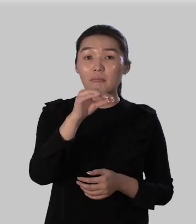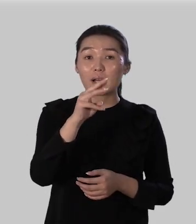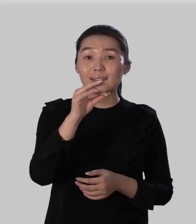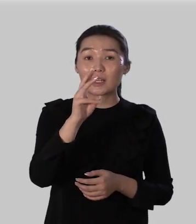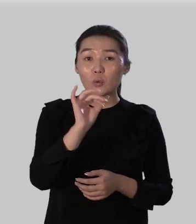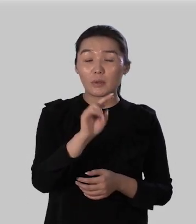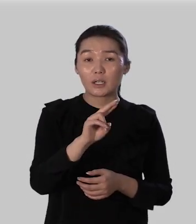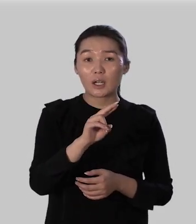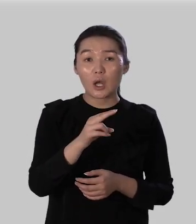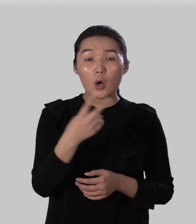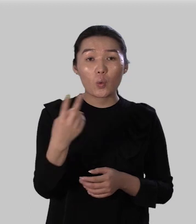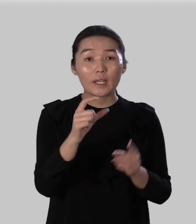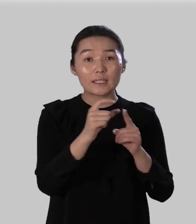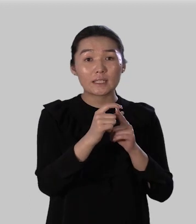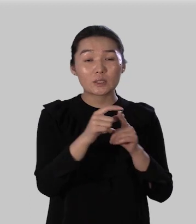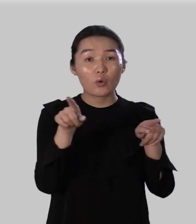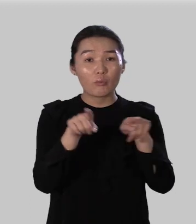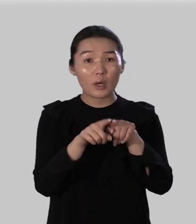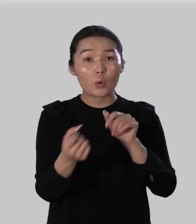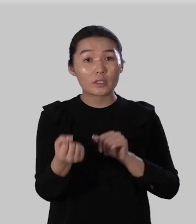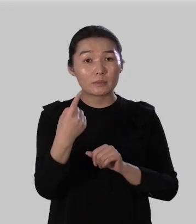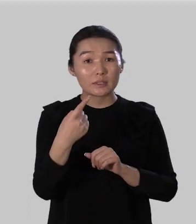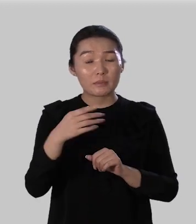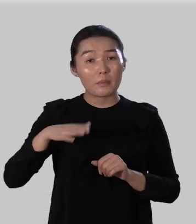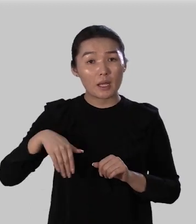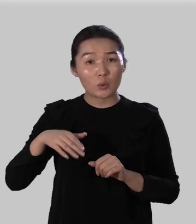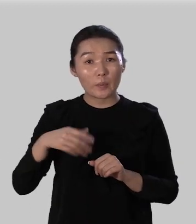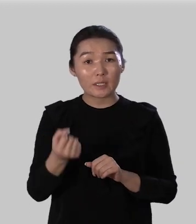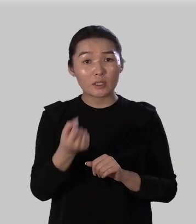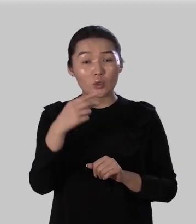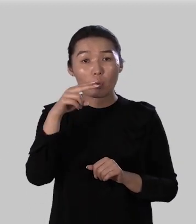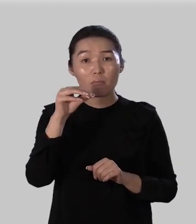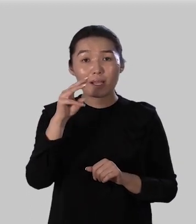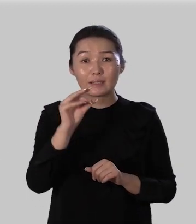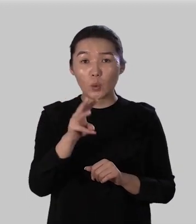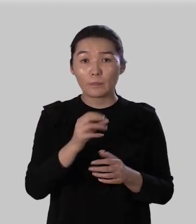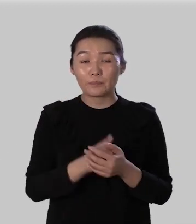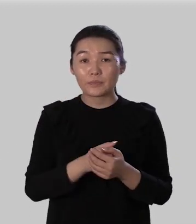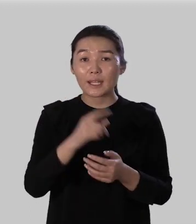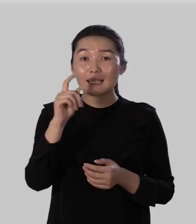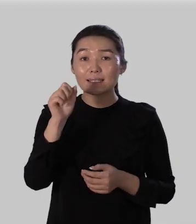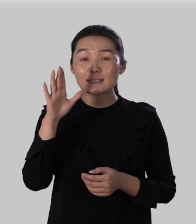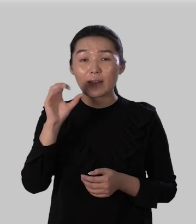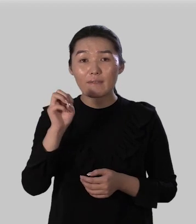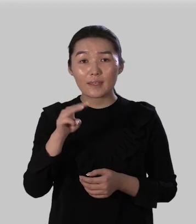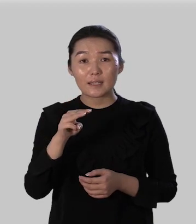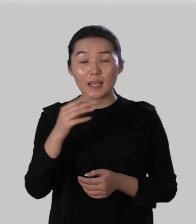похожая этимология оно образовано от слова потом завет